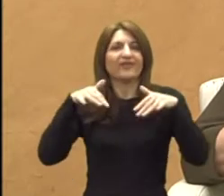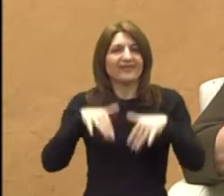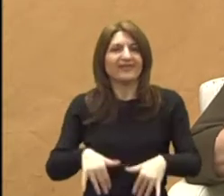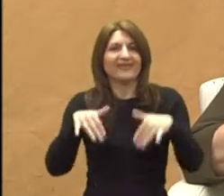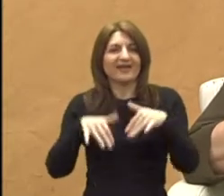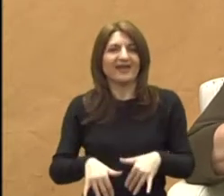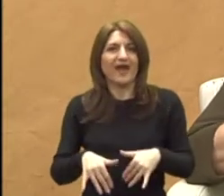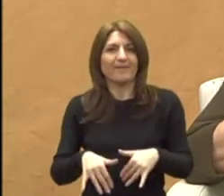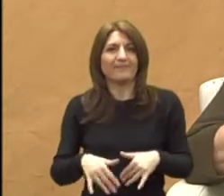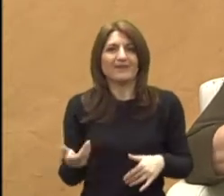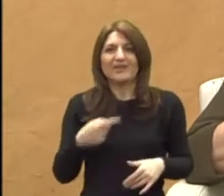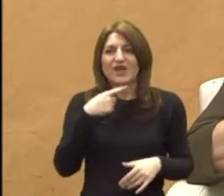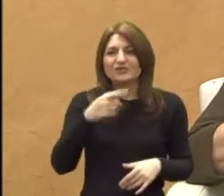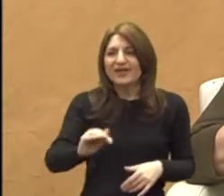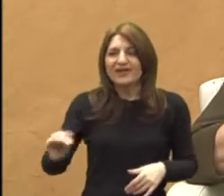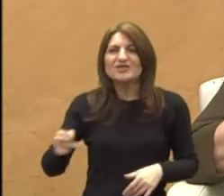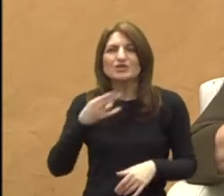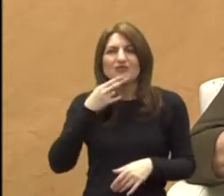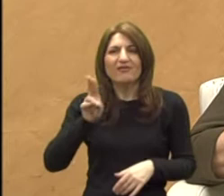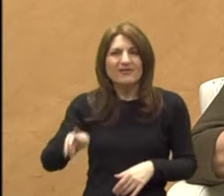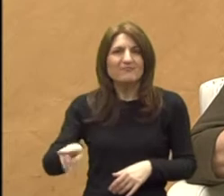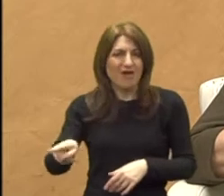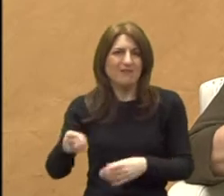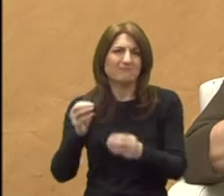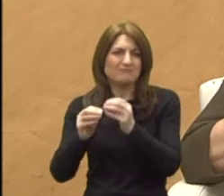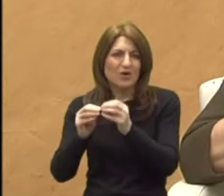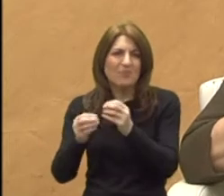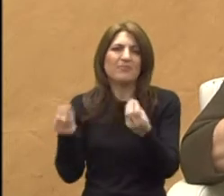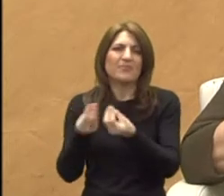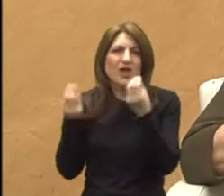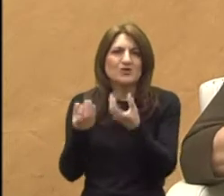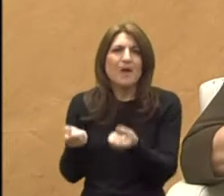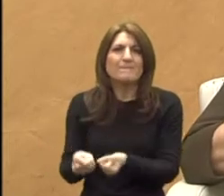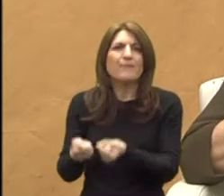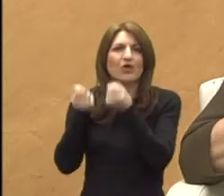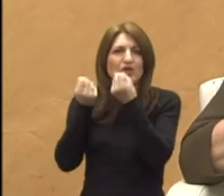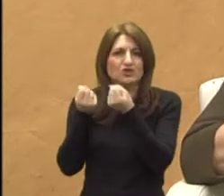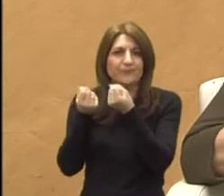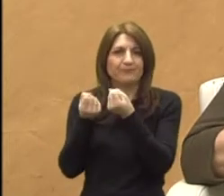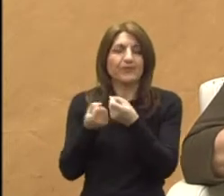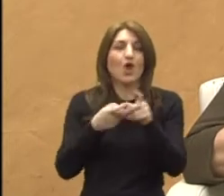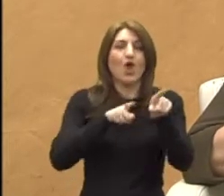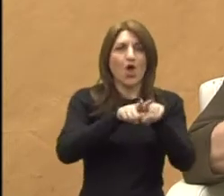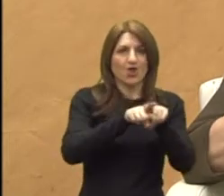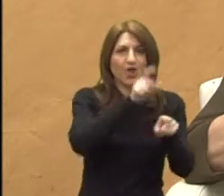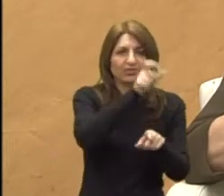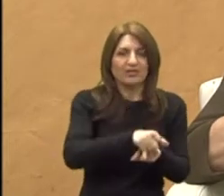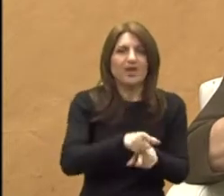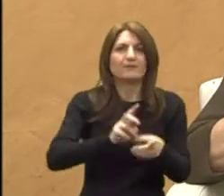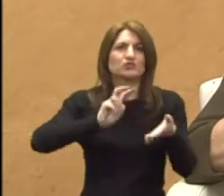govorimo o djeci sa tim određenim problemima i poteškoćama, od roditelja, od stručnjaka,